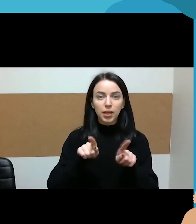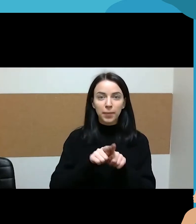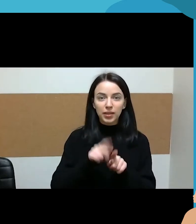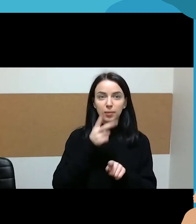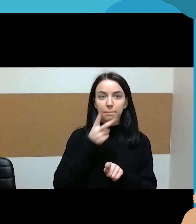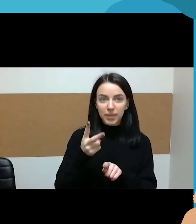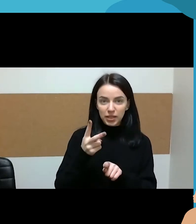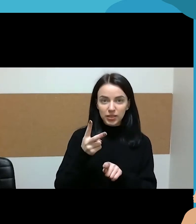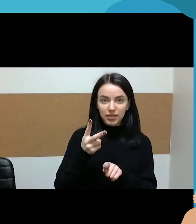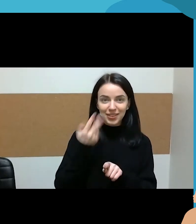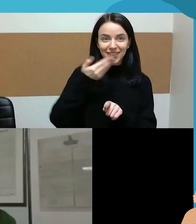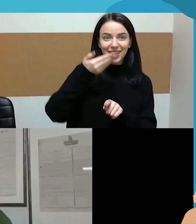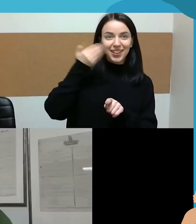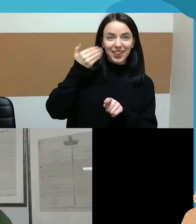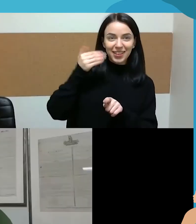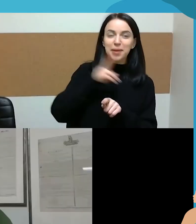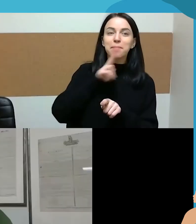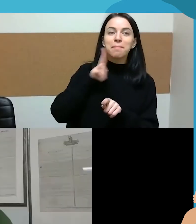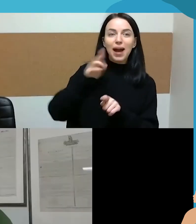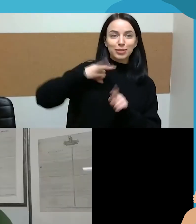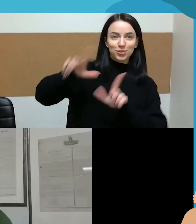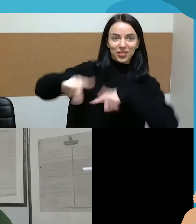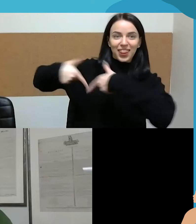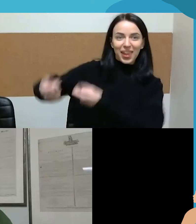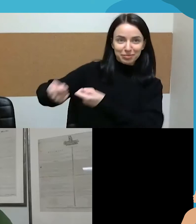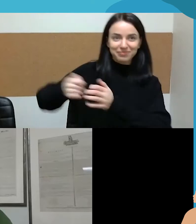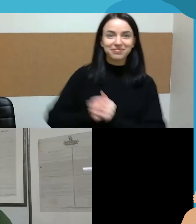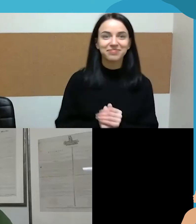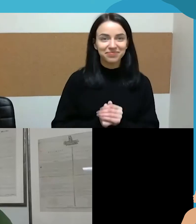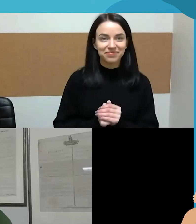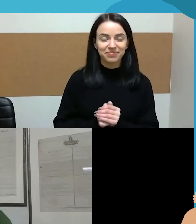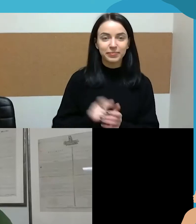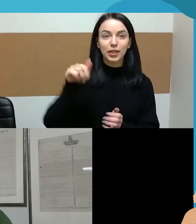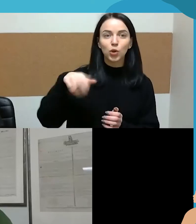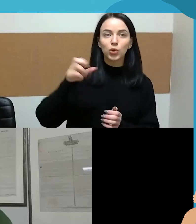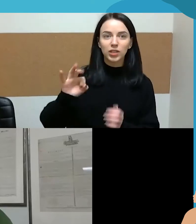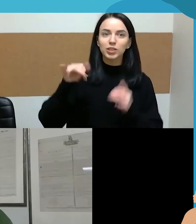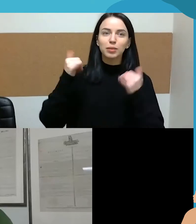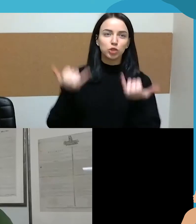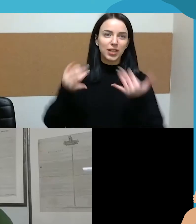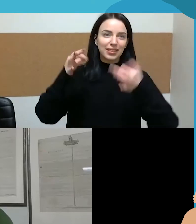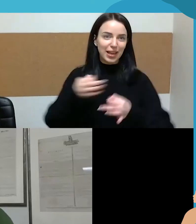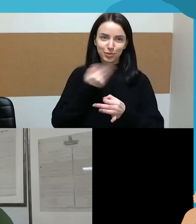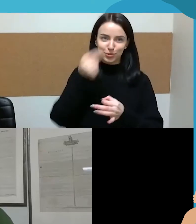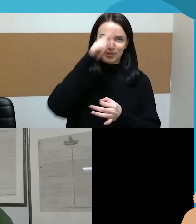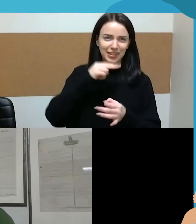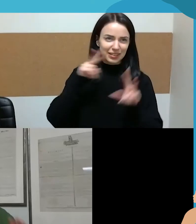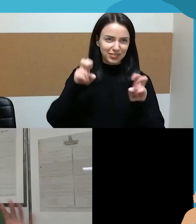perdavę sūnų mamai. Tai Liudai turbūt šiandien joks neteisininkas, bet tėtis, taip?